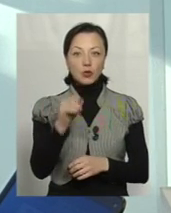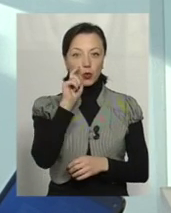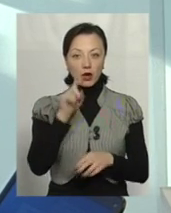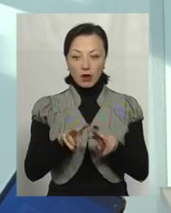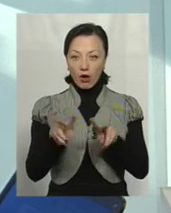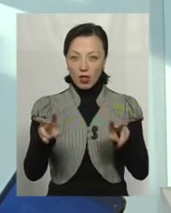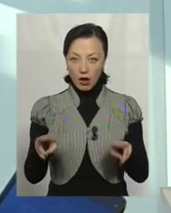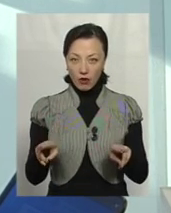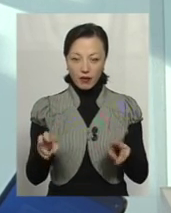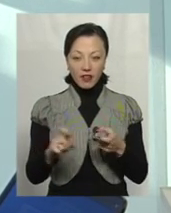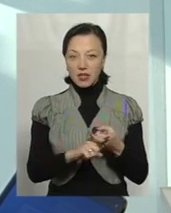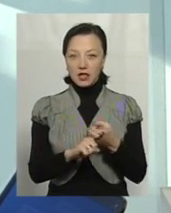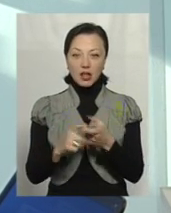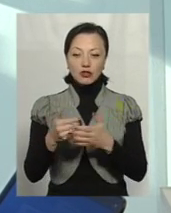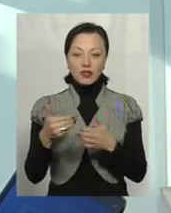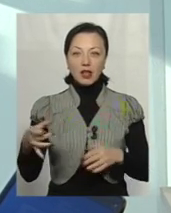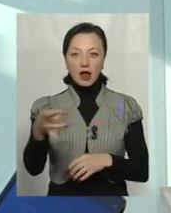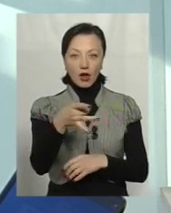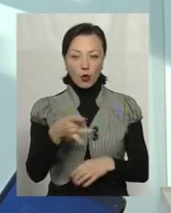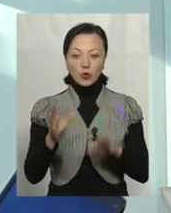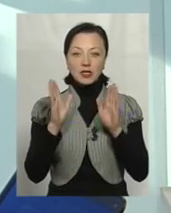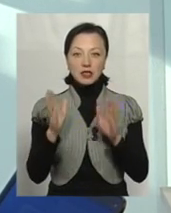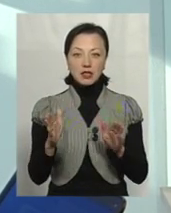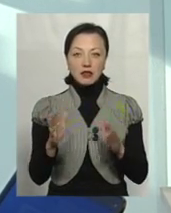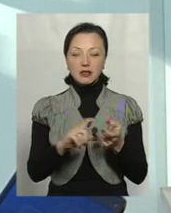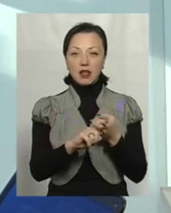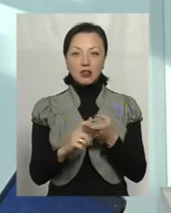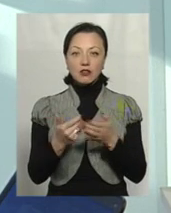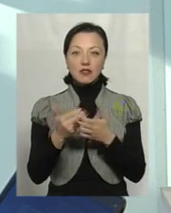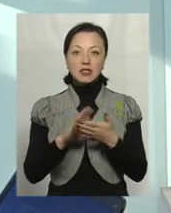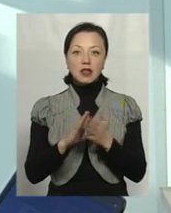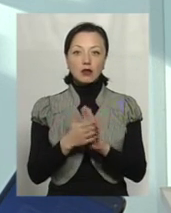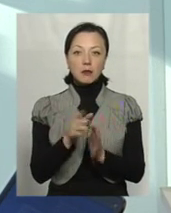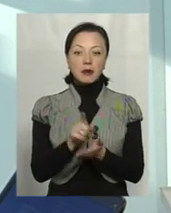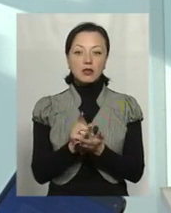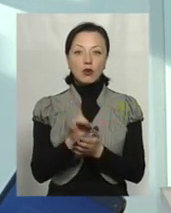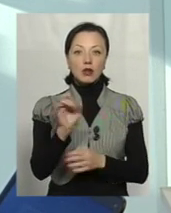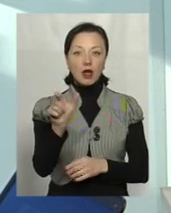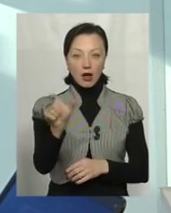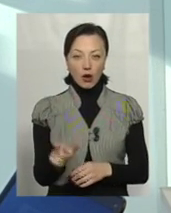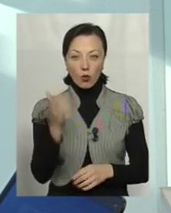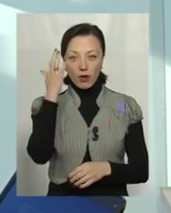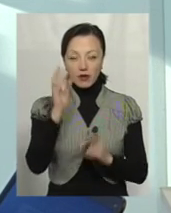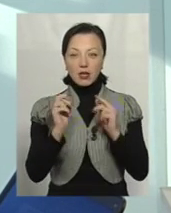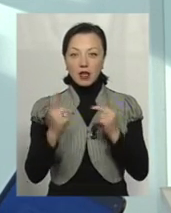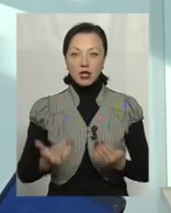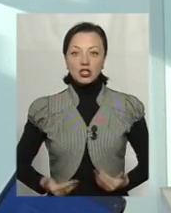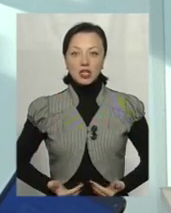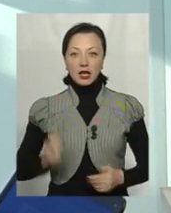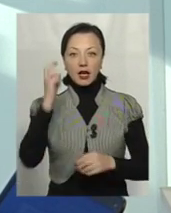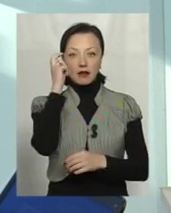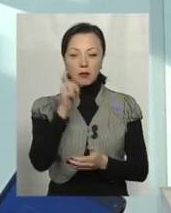однакові, незалежно від регіону, так, залежно тільки від того статусу пенсіонера. І уявіть собі, як жити київським